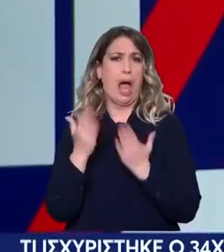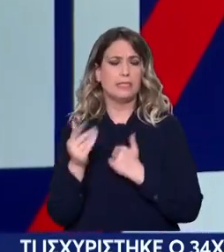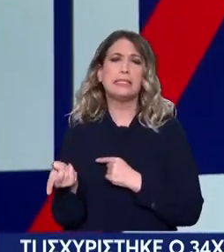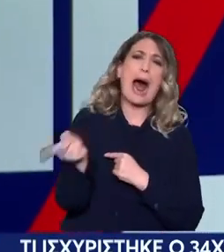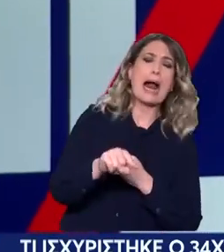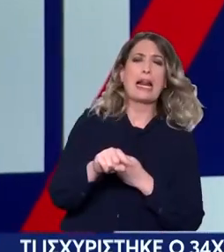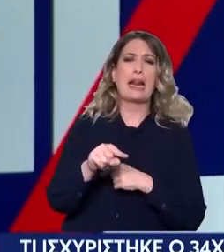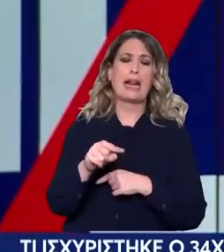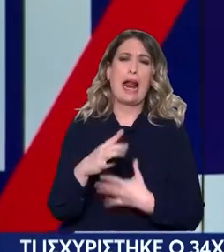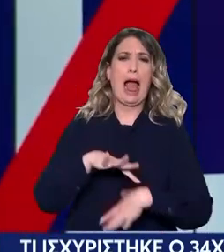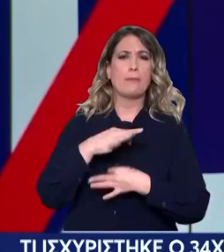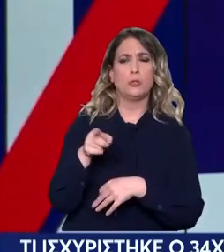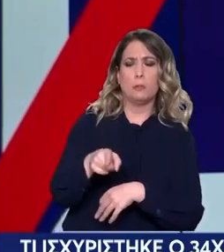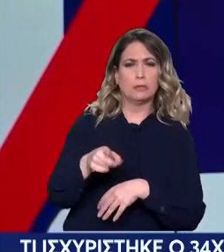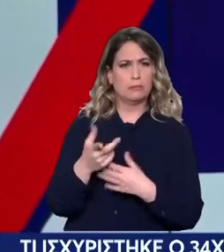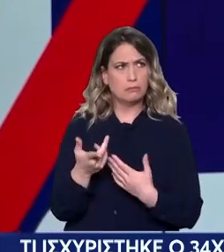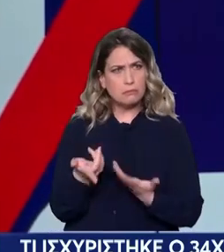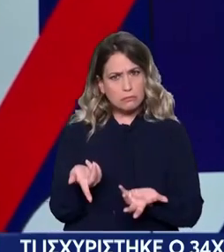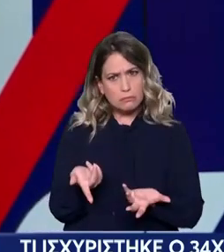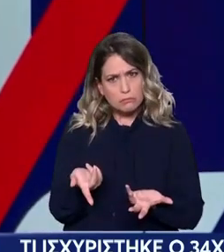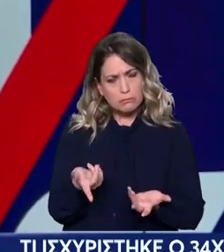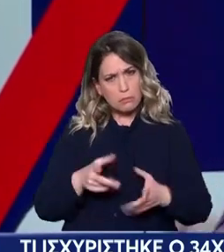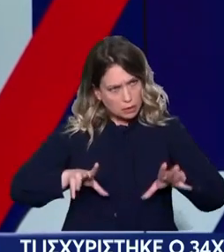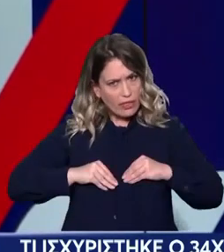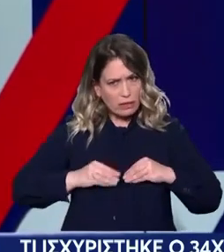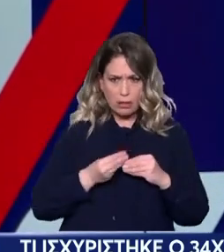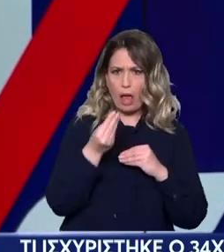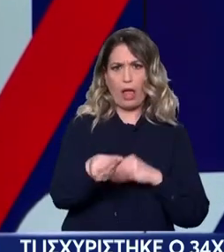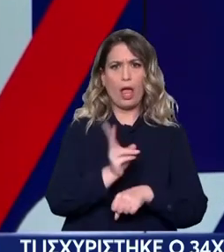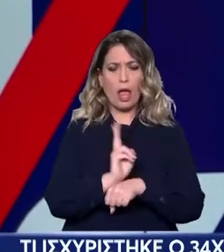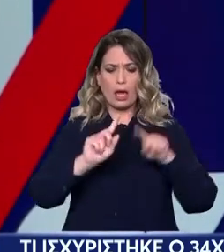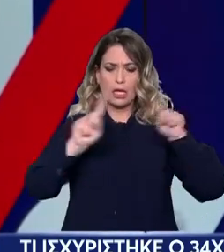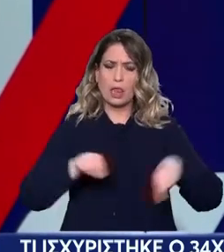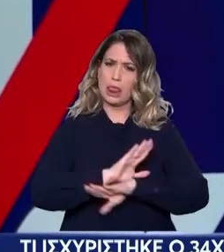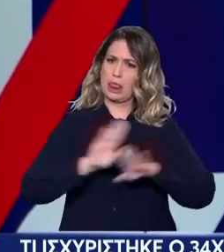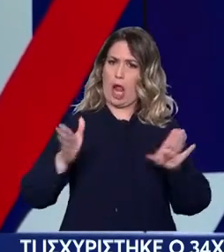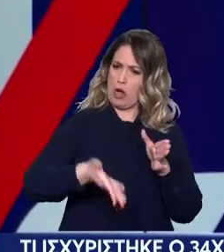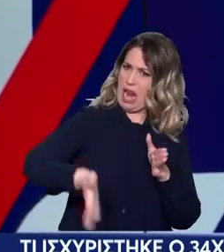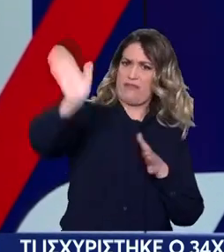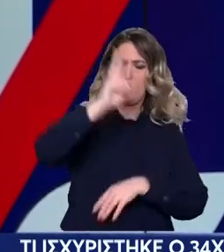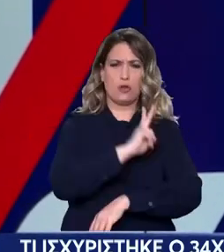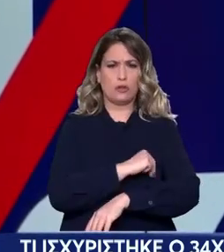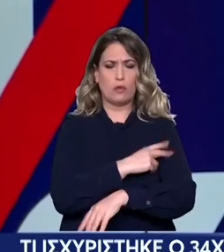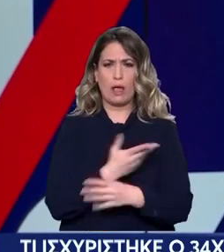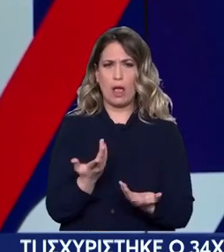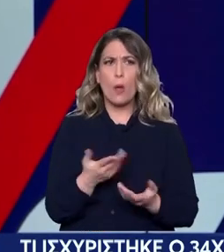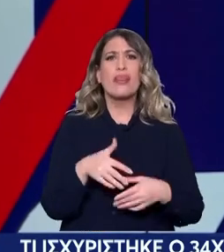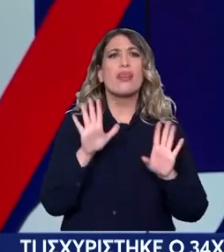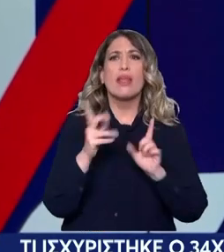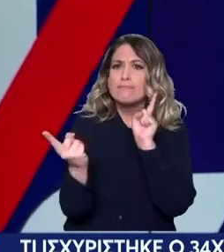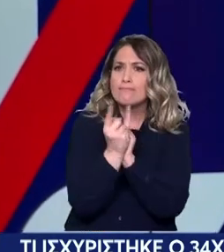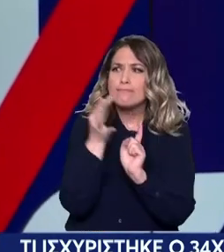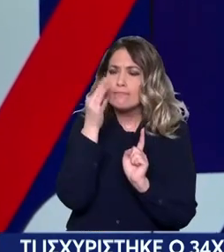το εξιτήριο το έδωσε το νοσοκομείο στη γυναίκα η οποία εμφανίστηκε χωρίς να εξετάσει τη γυναίκα, να της δώσει τις οδηγίες ή ό,τι άλλο.